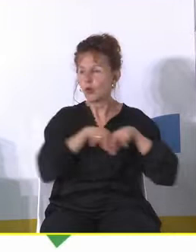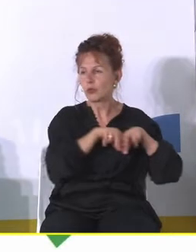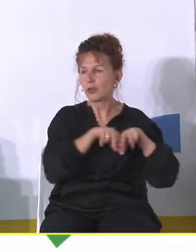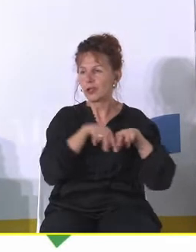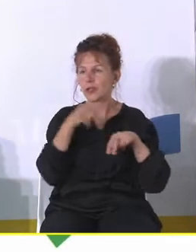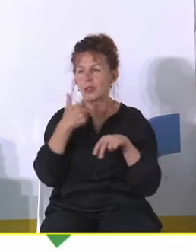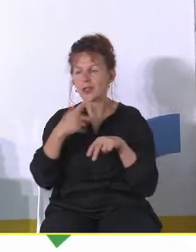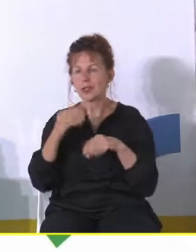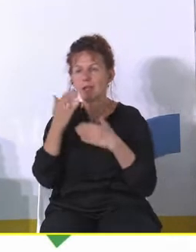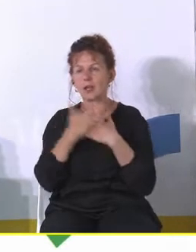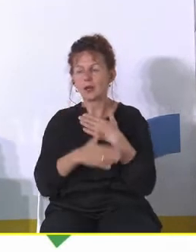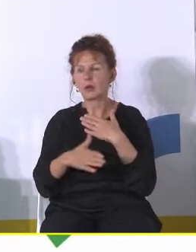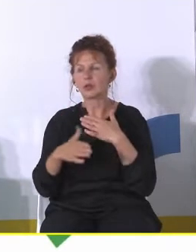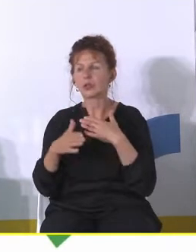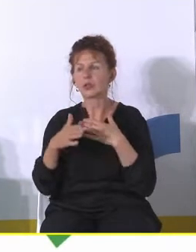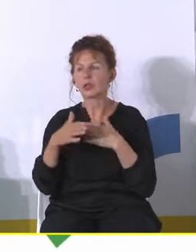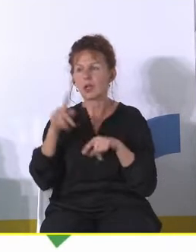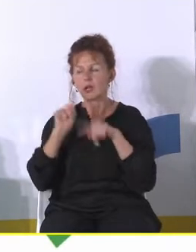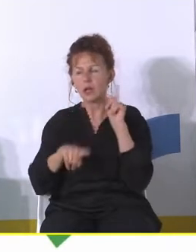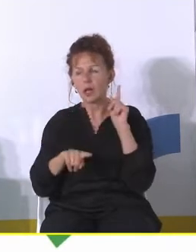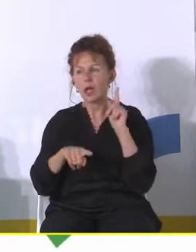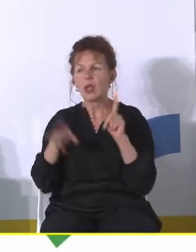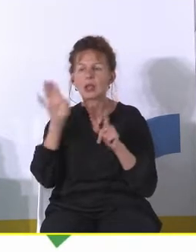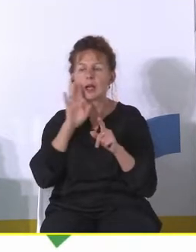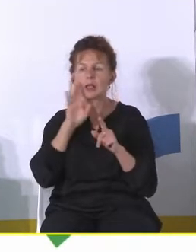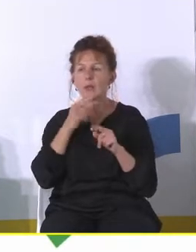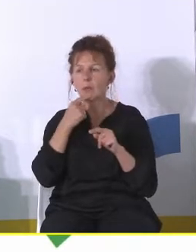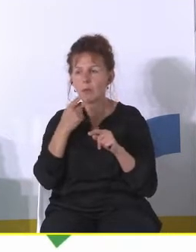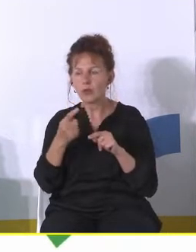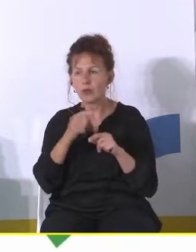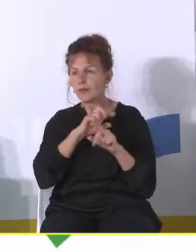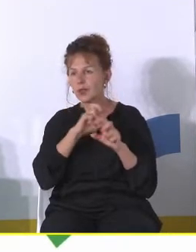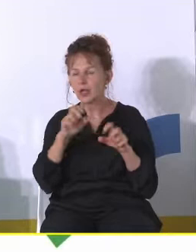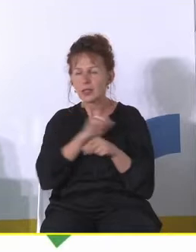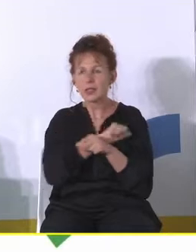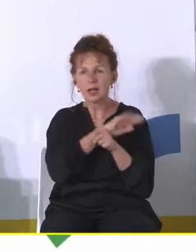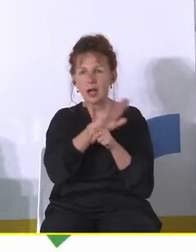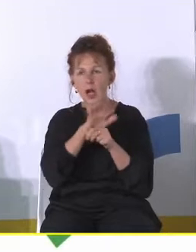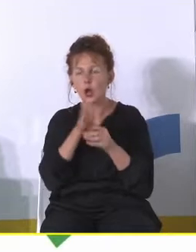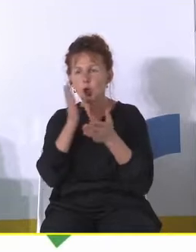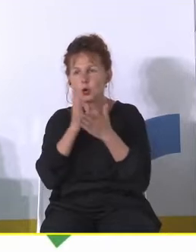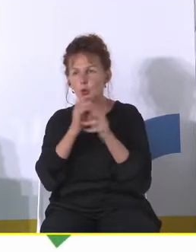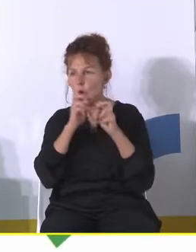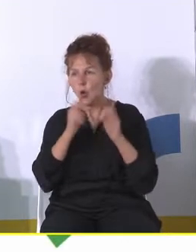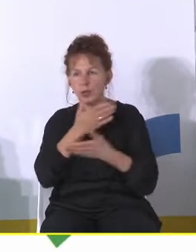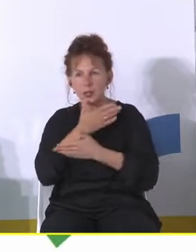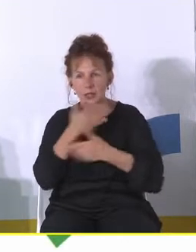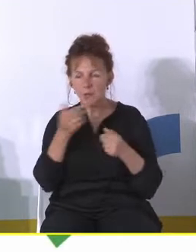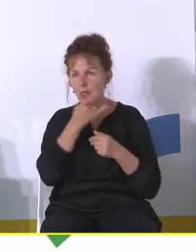nie kończyć na takiej minorowej nucie to powiem że również w czasie pandemii po zluzowaniu tych najmocniejszych obostrzeń